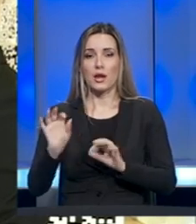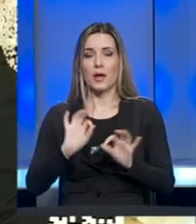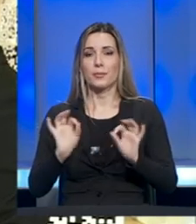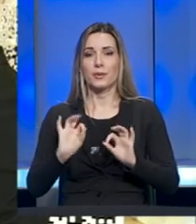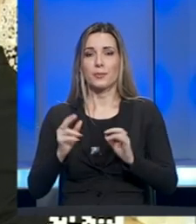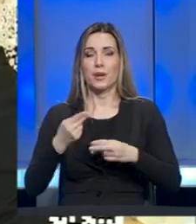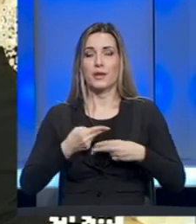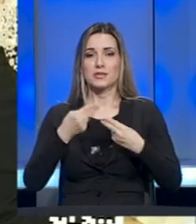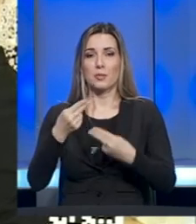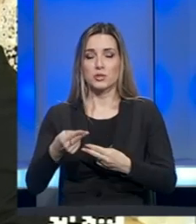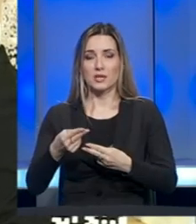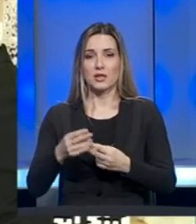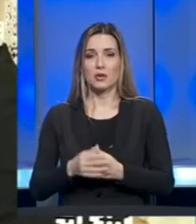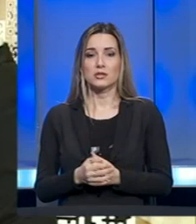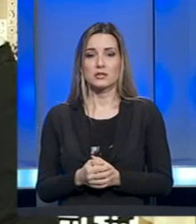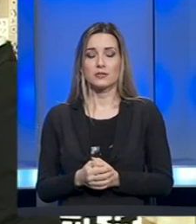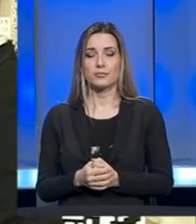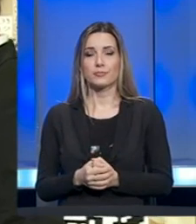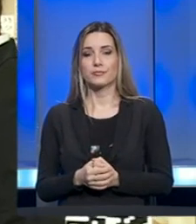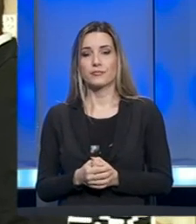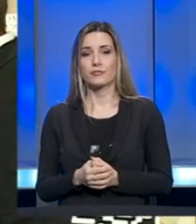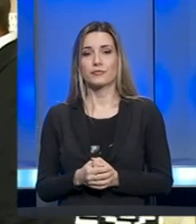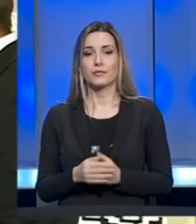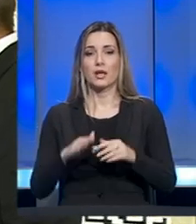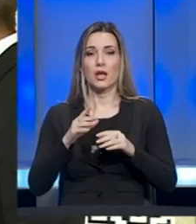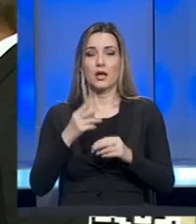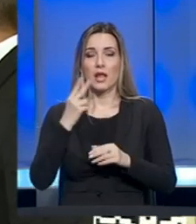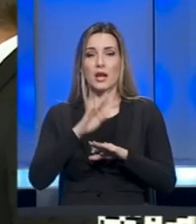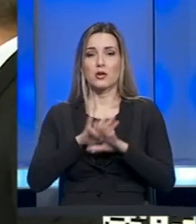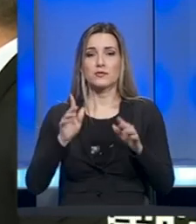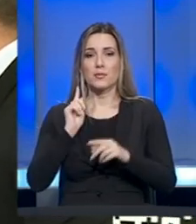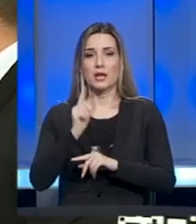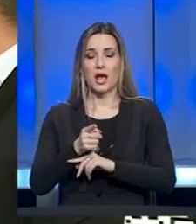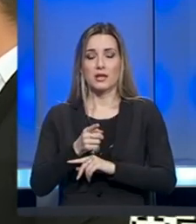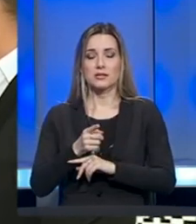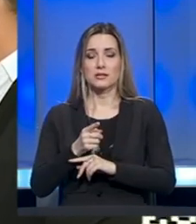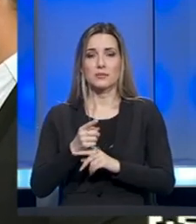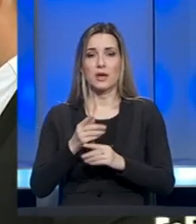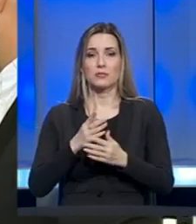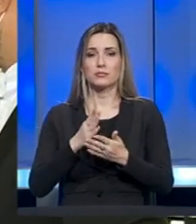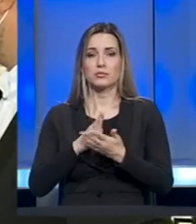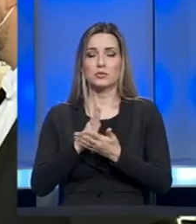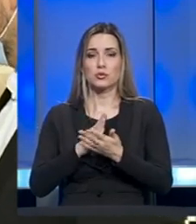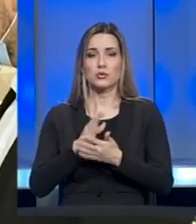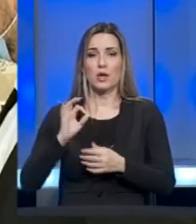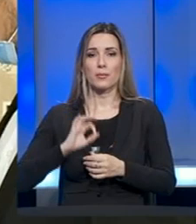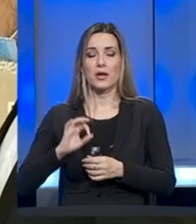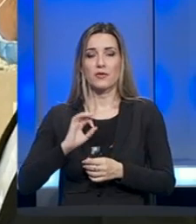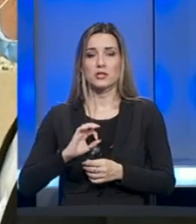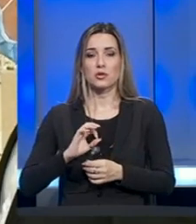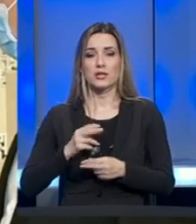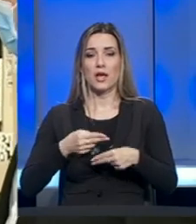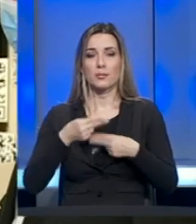posjetioce, po naravno svim nalozima epidemiološke službe. Obavezno je da